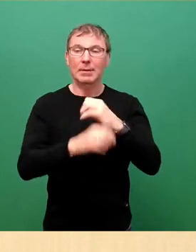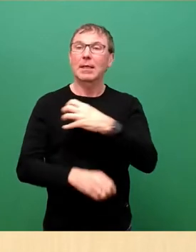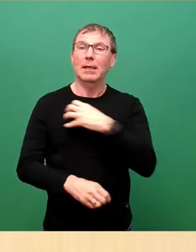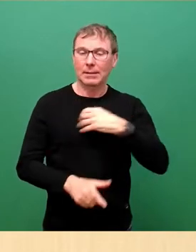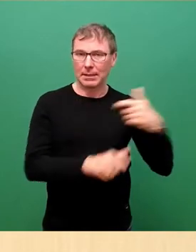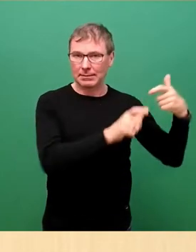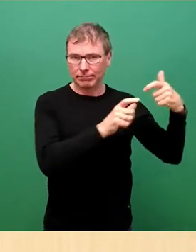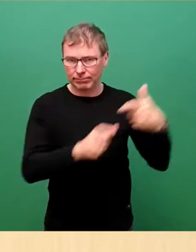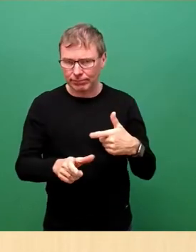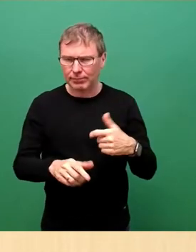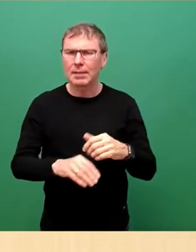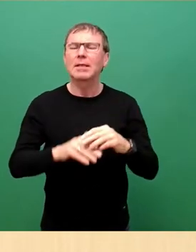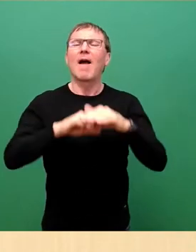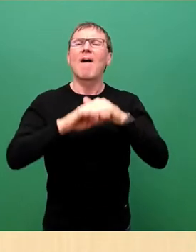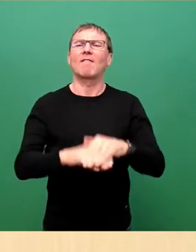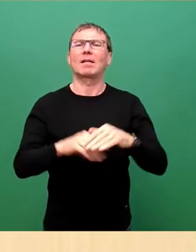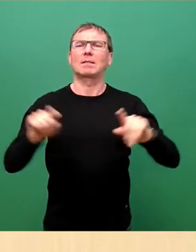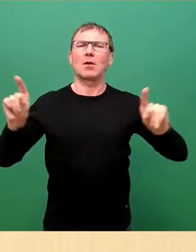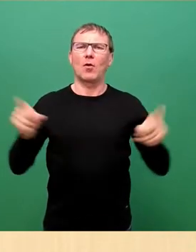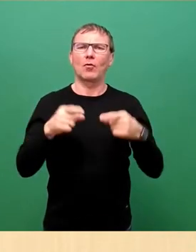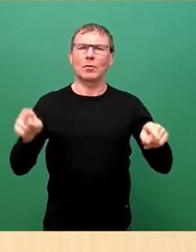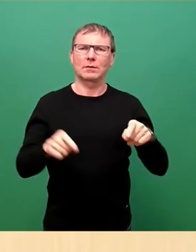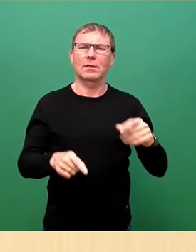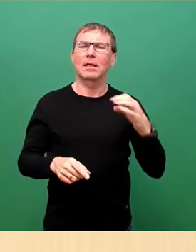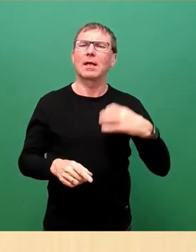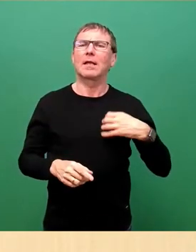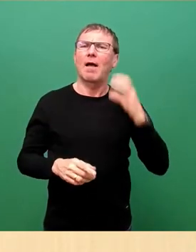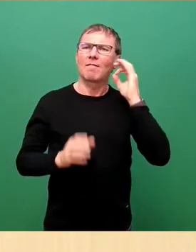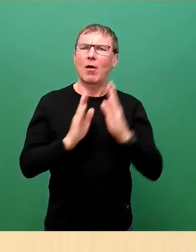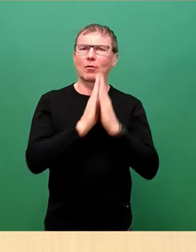Friedenskonzertes in der Dresdner Frauenkirche gesagt hat.